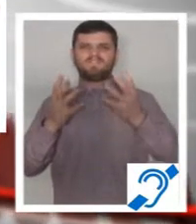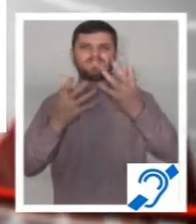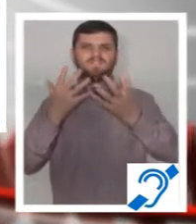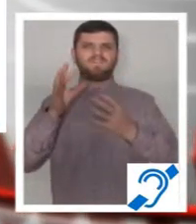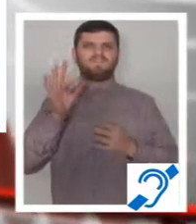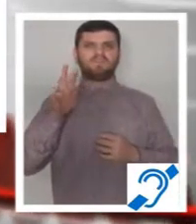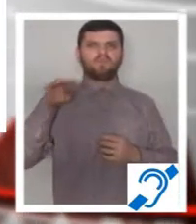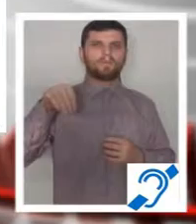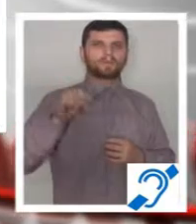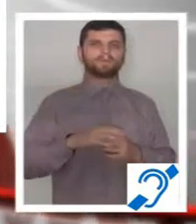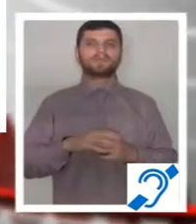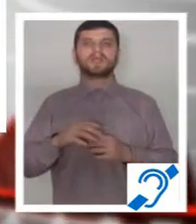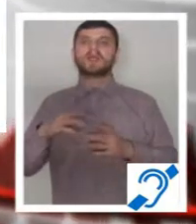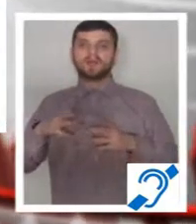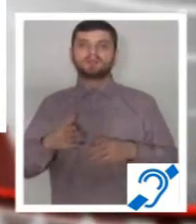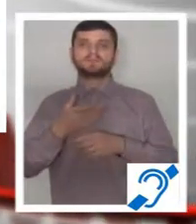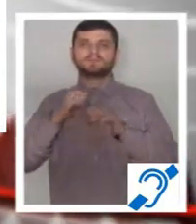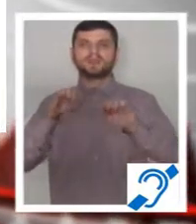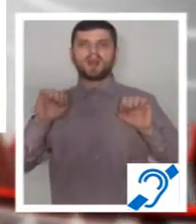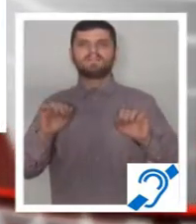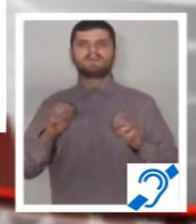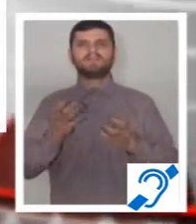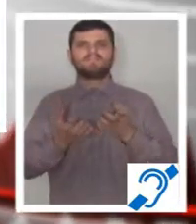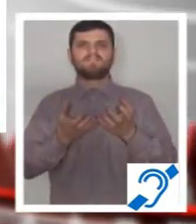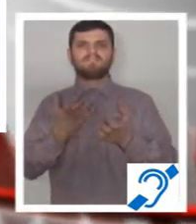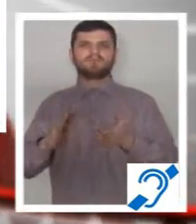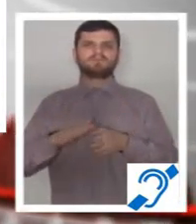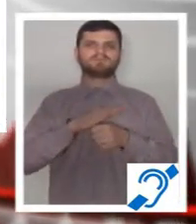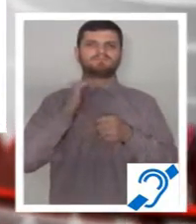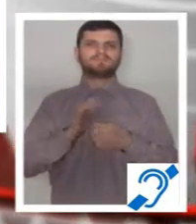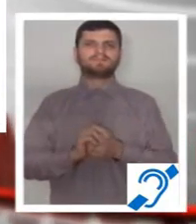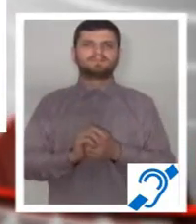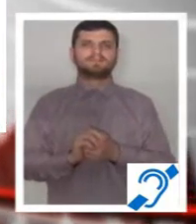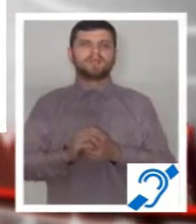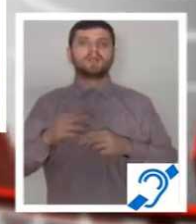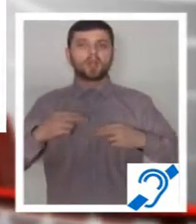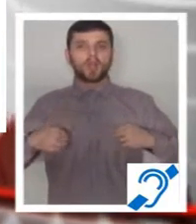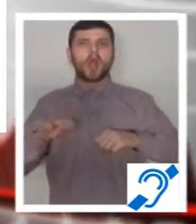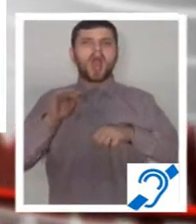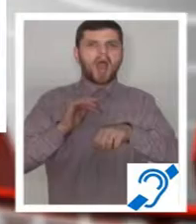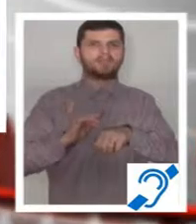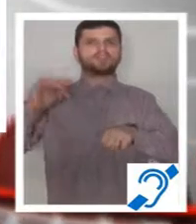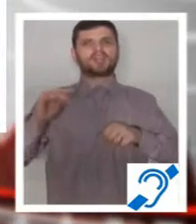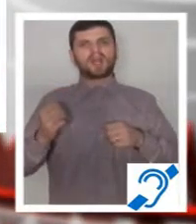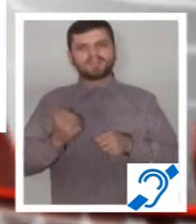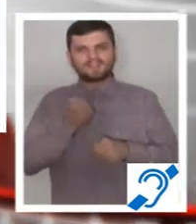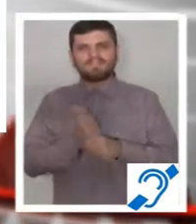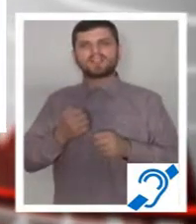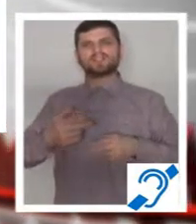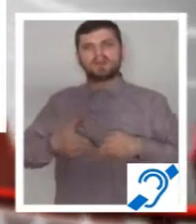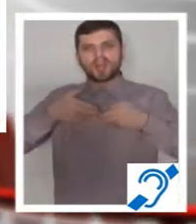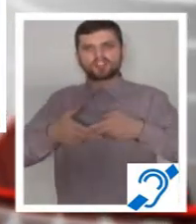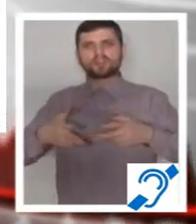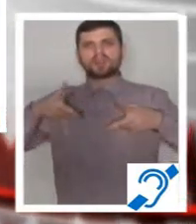au reușit să se salveze cu fuga, după ce flăcării l-au cuprins totul. Noi am încercat, efectiv, să stingem cu stingători, dar nu s-a putut, că a bufnit în sus.